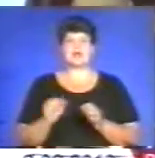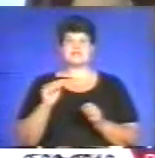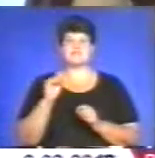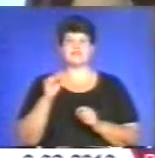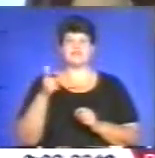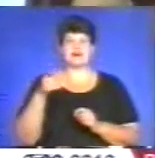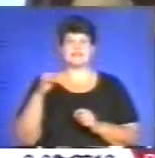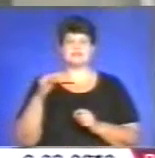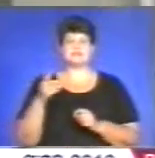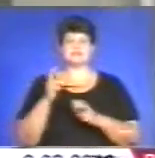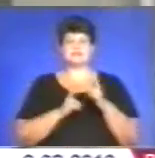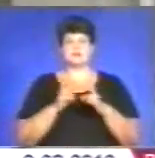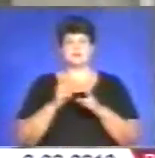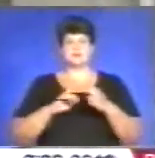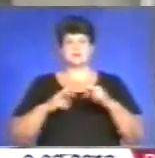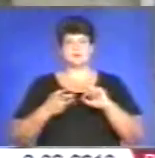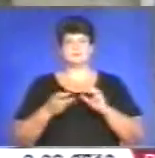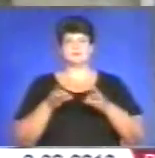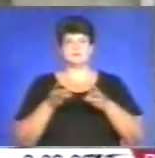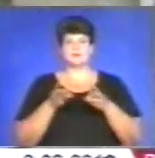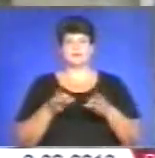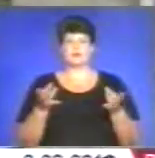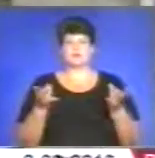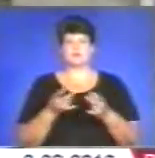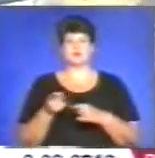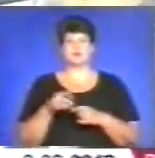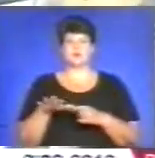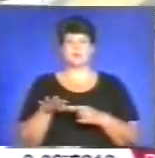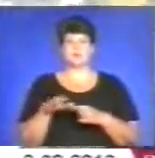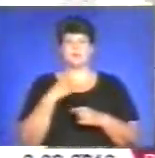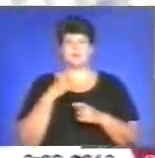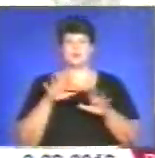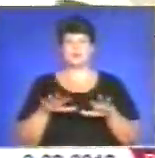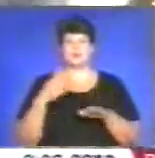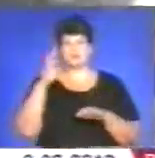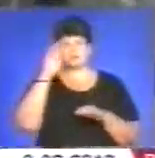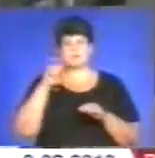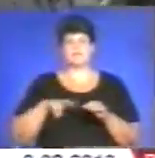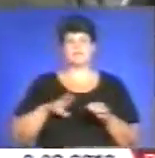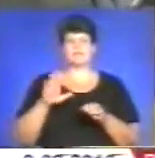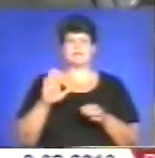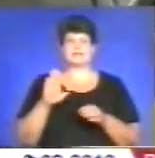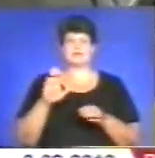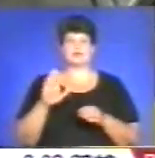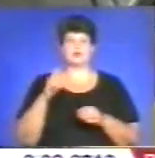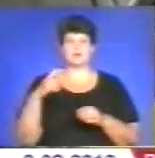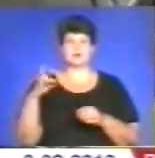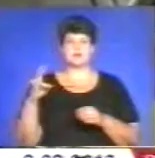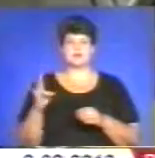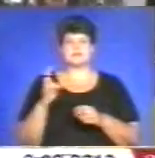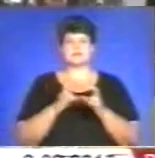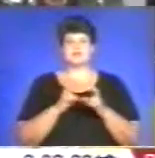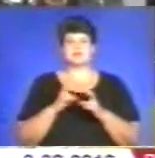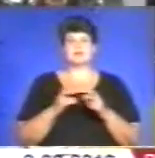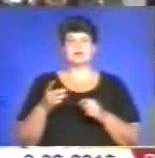завод на альтернативних джерелах палива, необхідний Тернопільщині, каже голова облдержадміністрації Валентин Хоптян. Заліщицький завод не